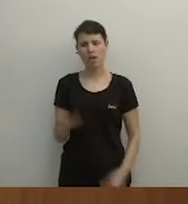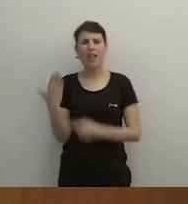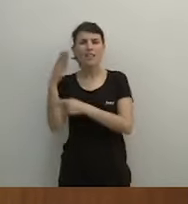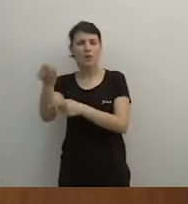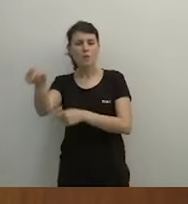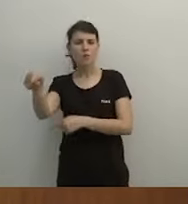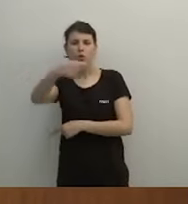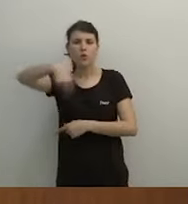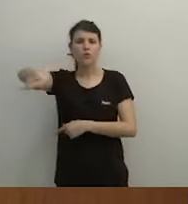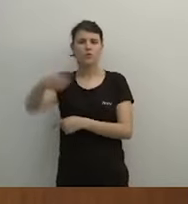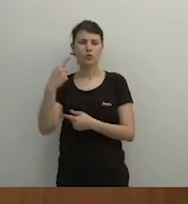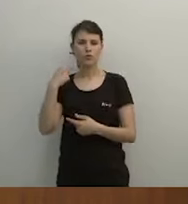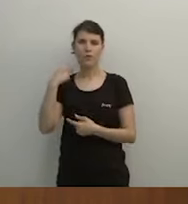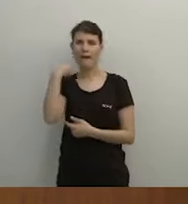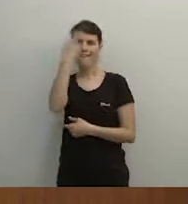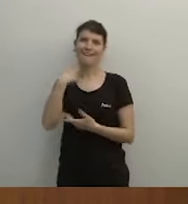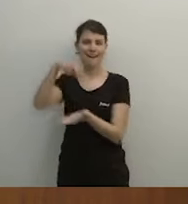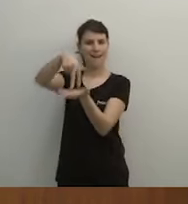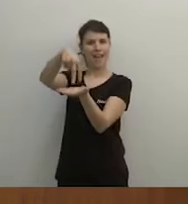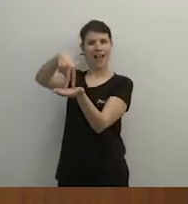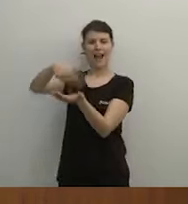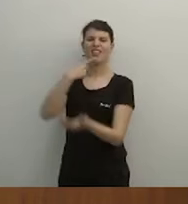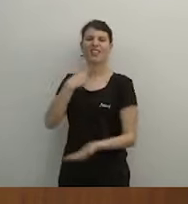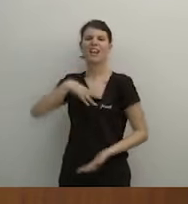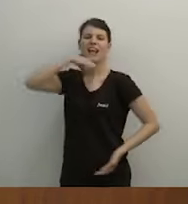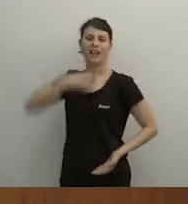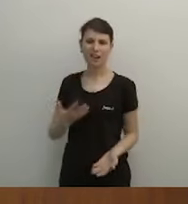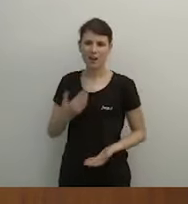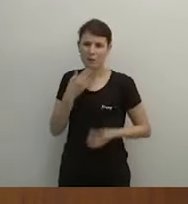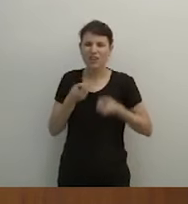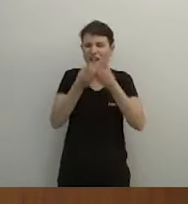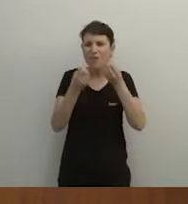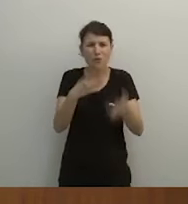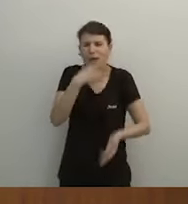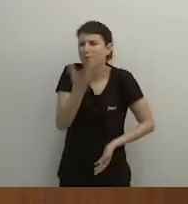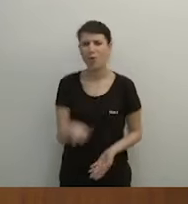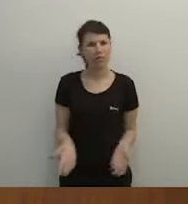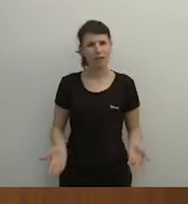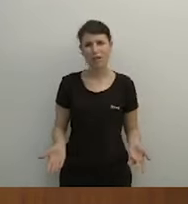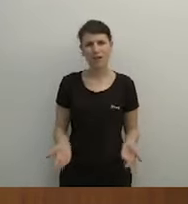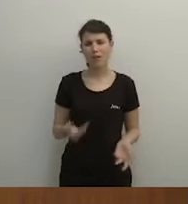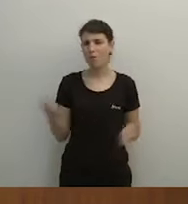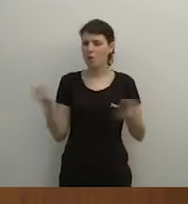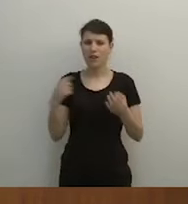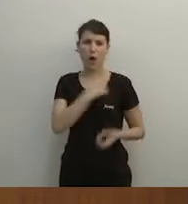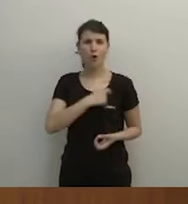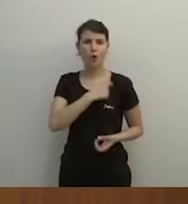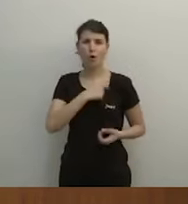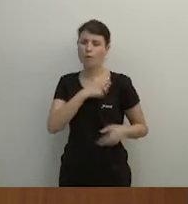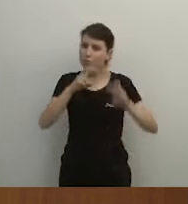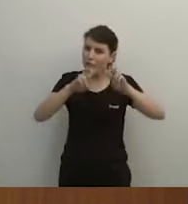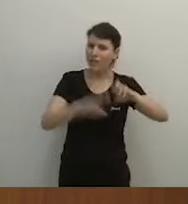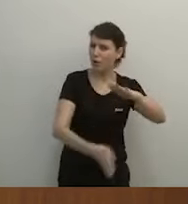disposats a donar la cara a senyors diputats del Partit Popular per aquest informe de la vergonya. Mantinguen oberta la comissió d'investigació.